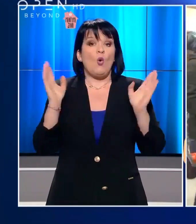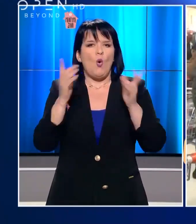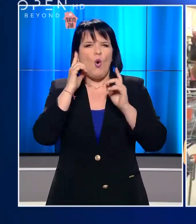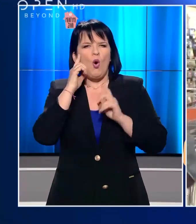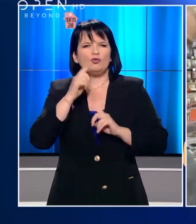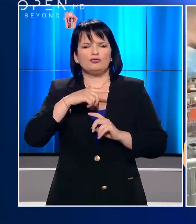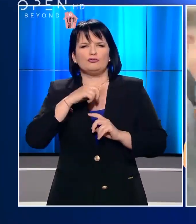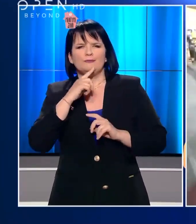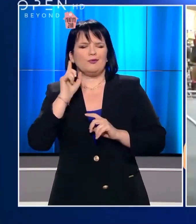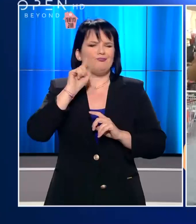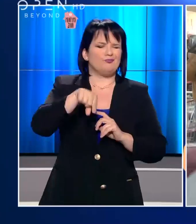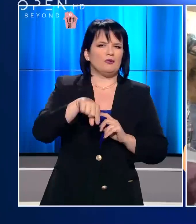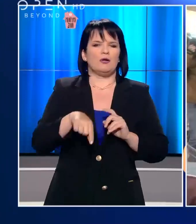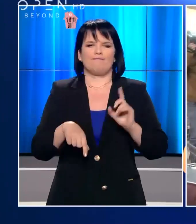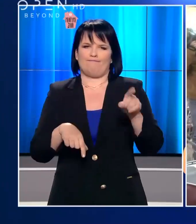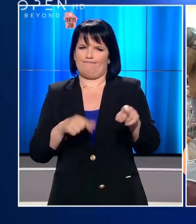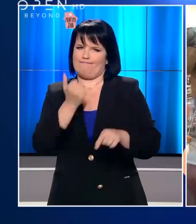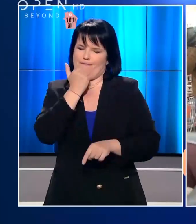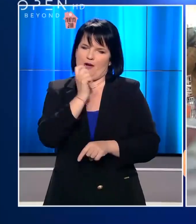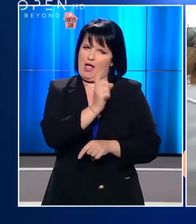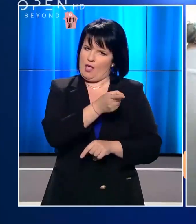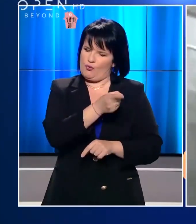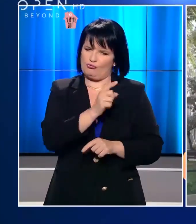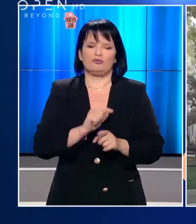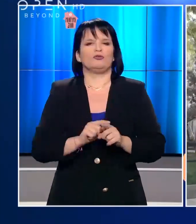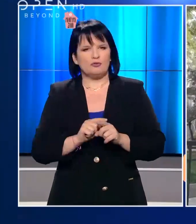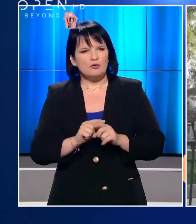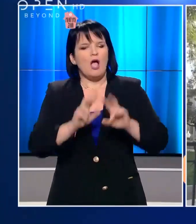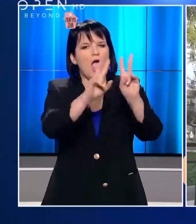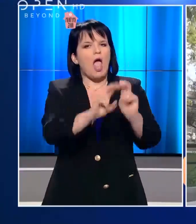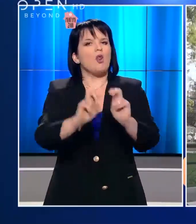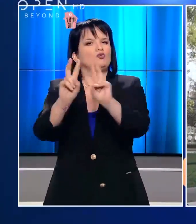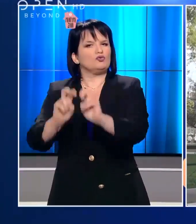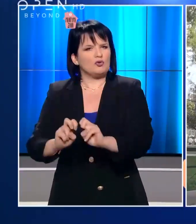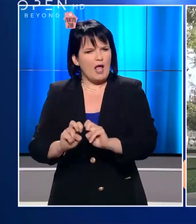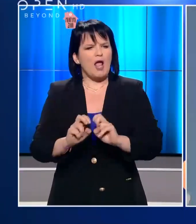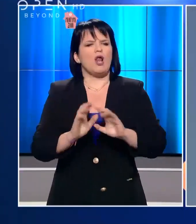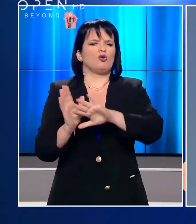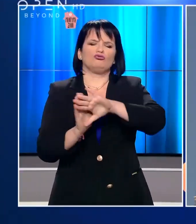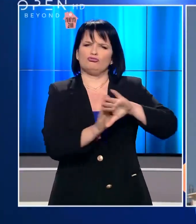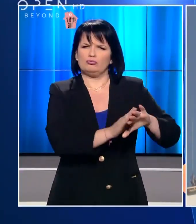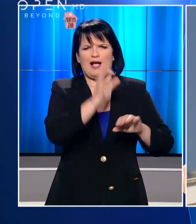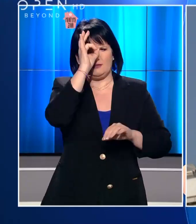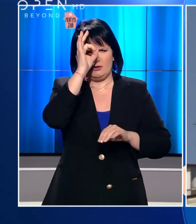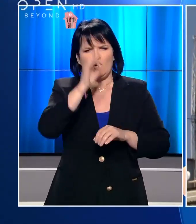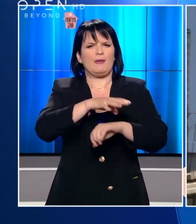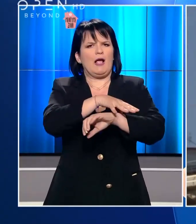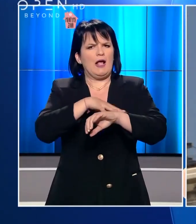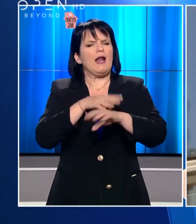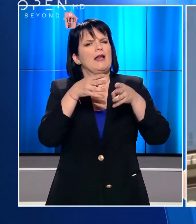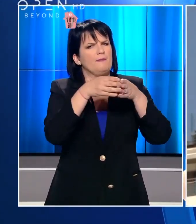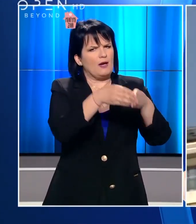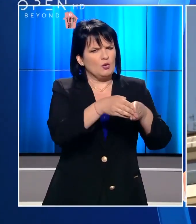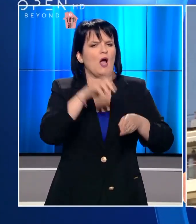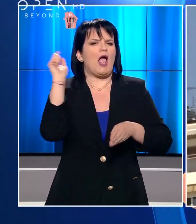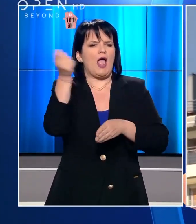θα πιαστούν στην τζιμπίδα του νόμου, είναι μάλλον γελασμένοι. Στην Άρνα των Ελέγχων μπαίνουν, εκτός από την αστυνομία, το λιμενικό, αλλά